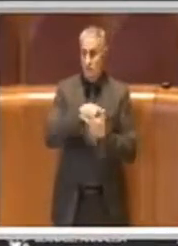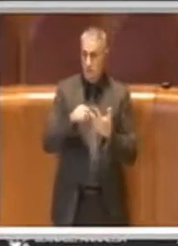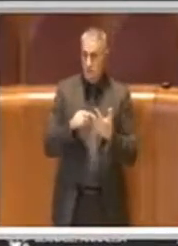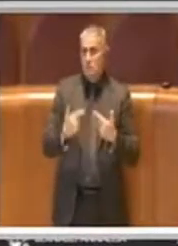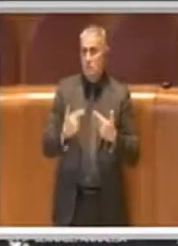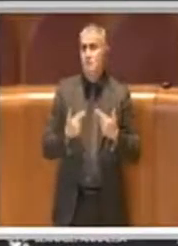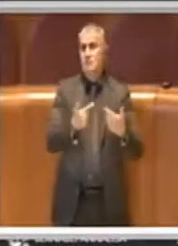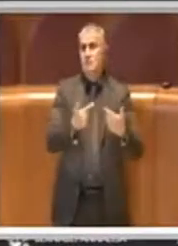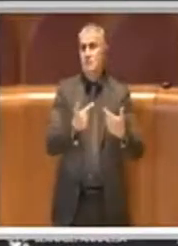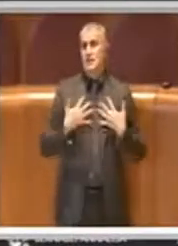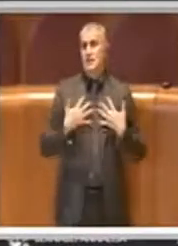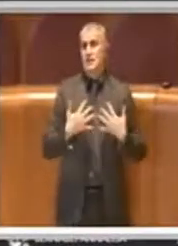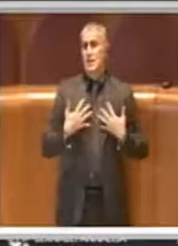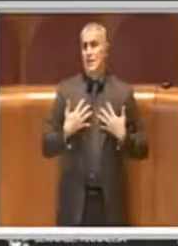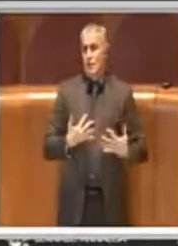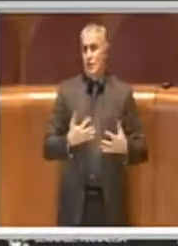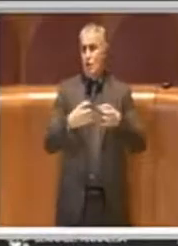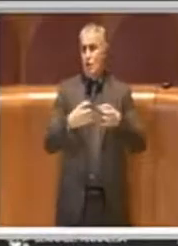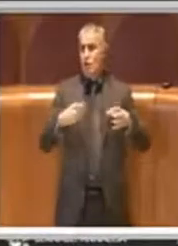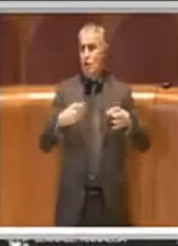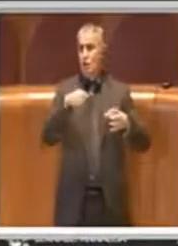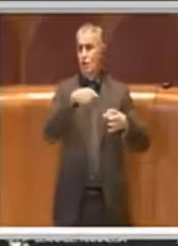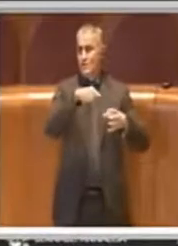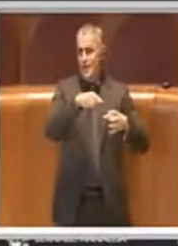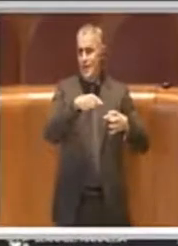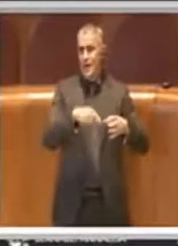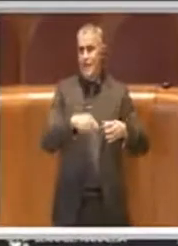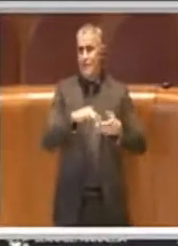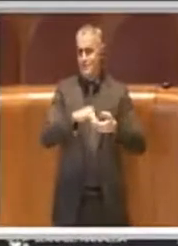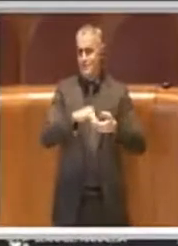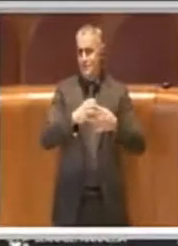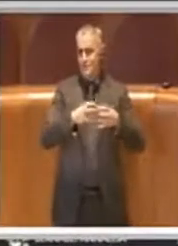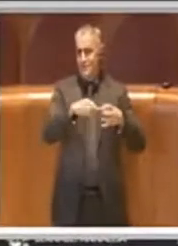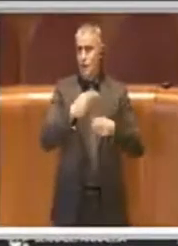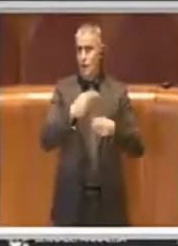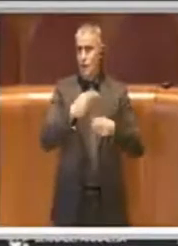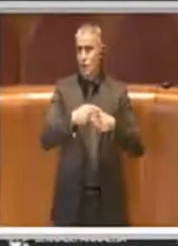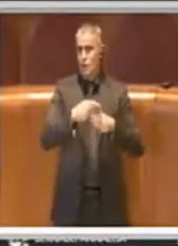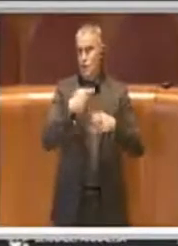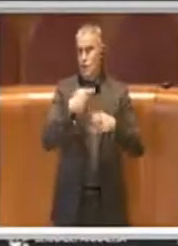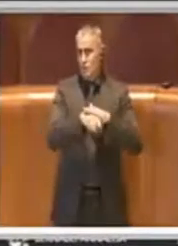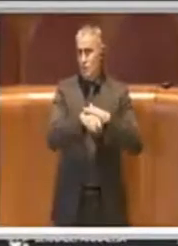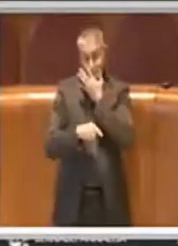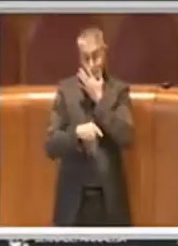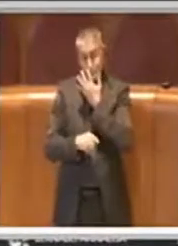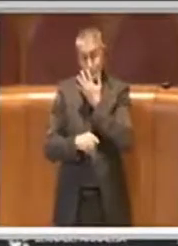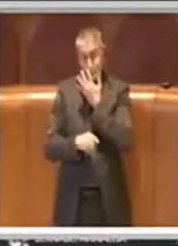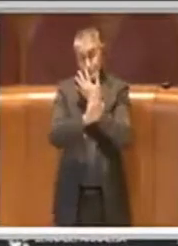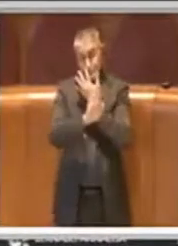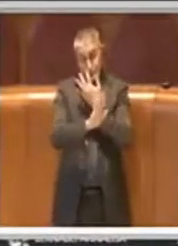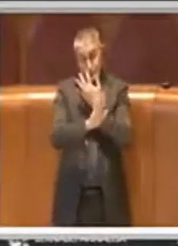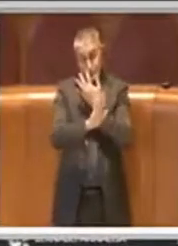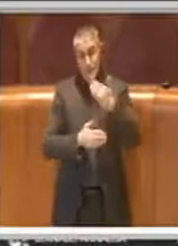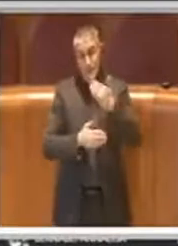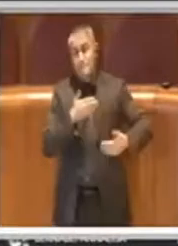una società come Roma Metropolitane che oggettivamente ha avuto un percorso molto